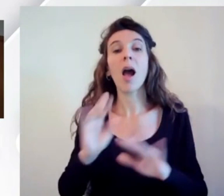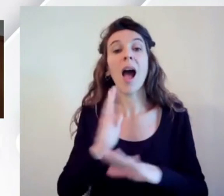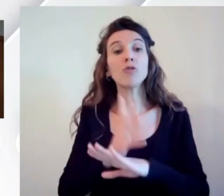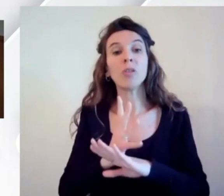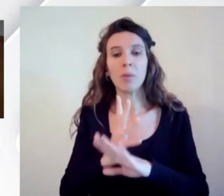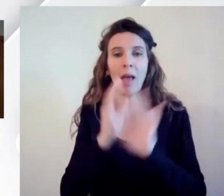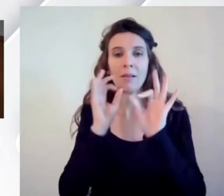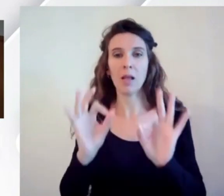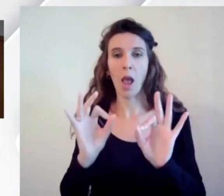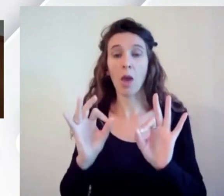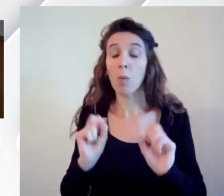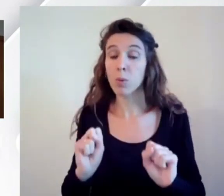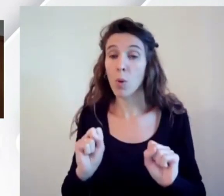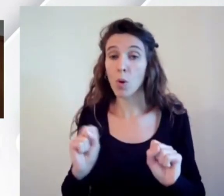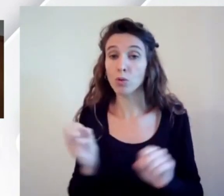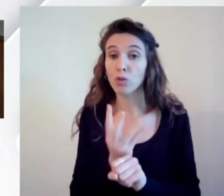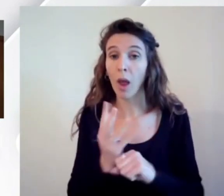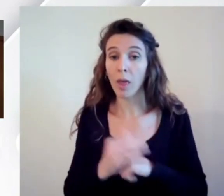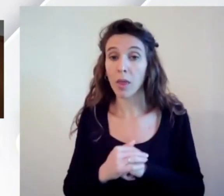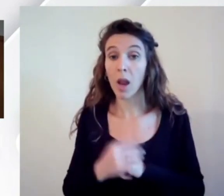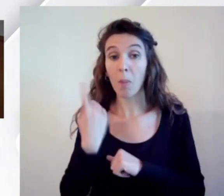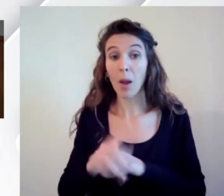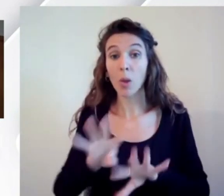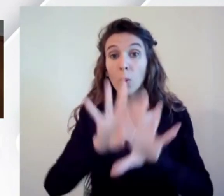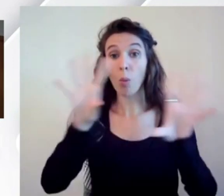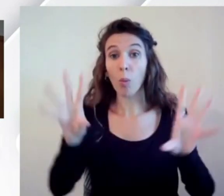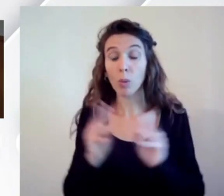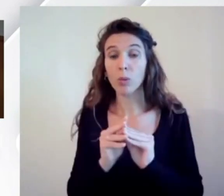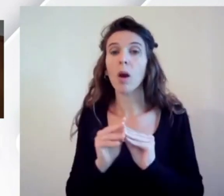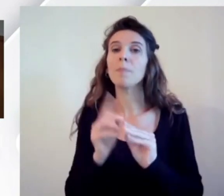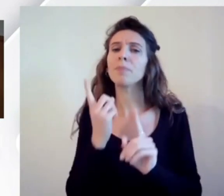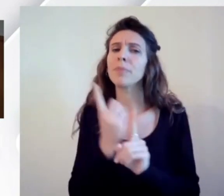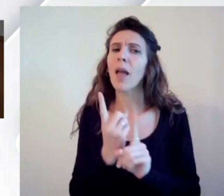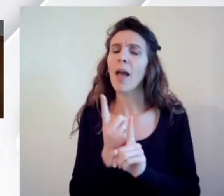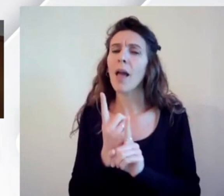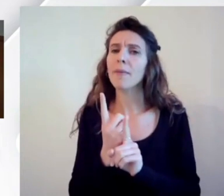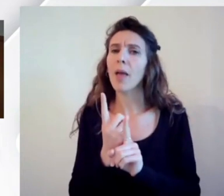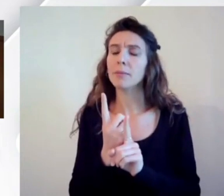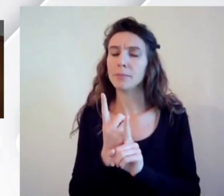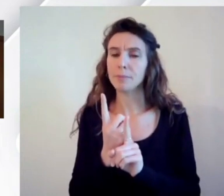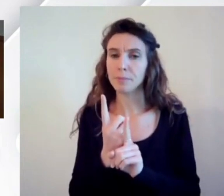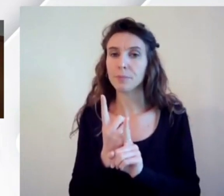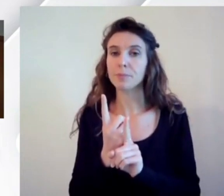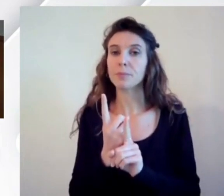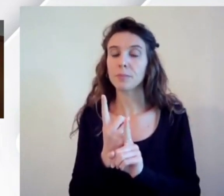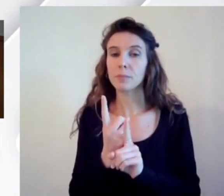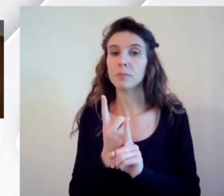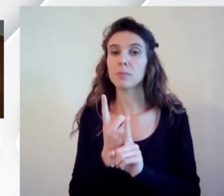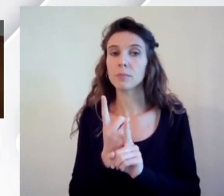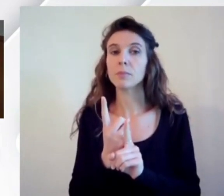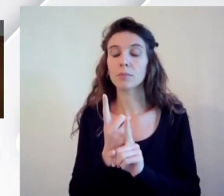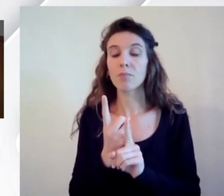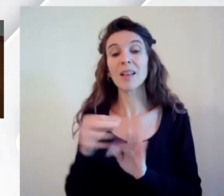tutto questo deve essere racchiuso all'interno di strategie